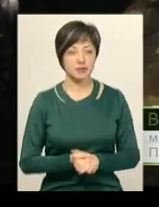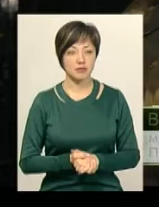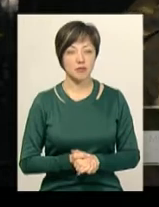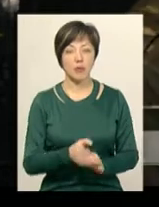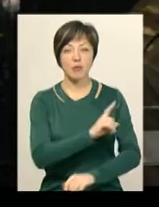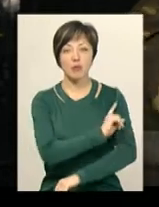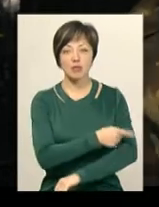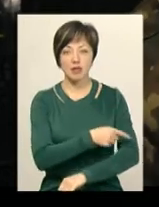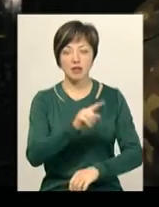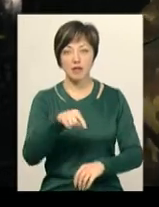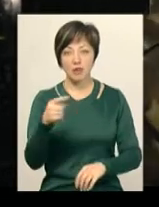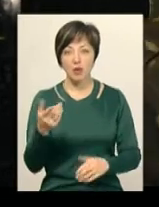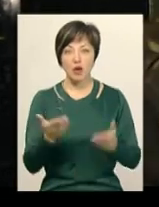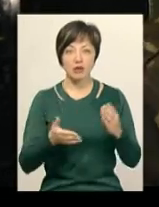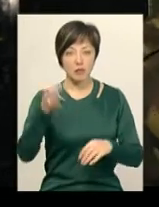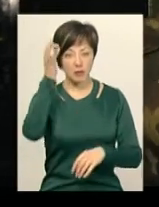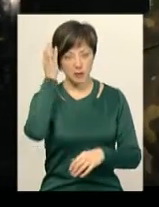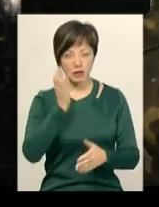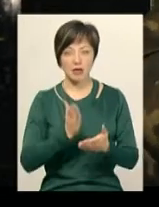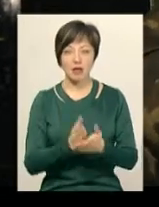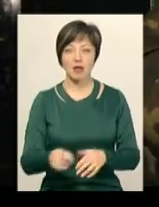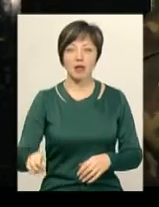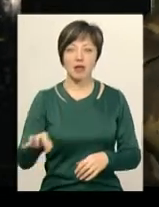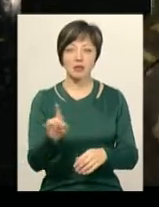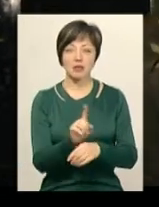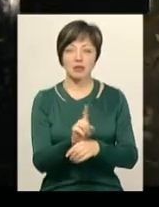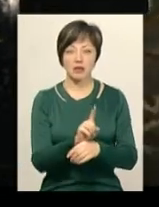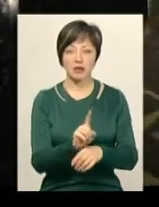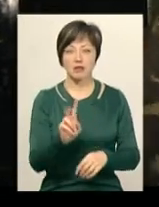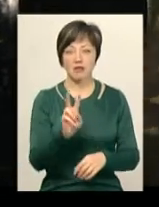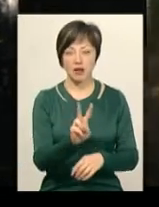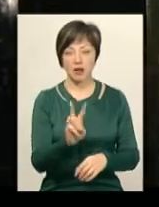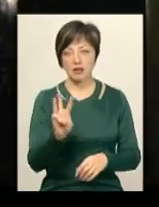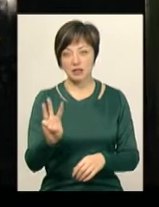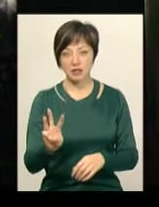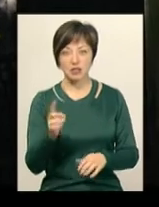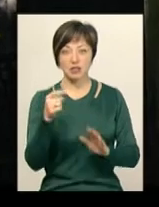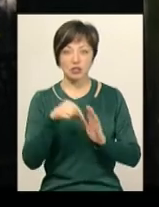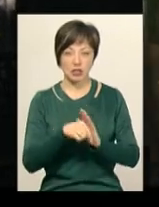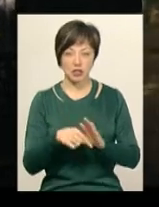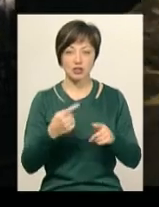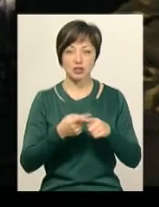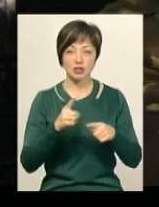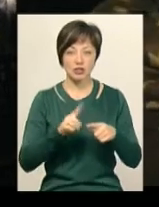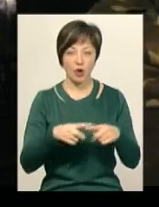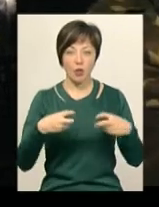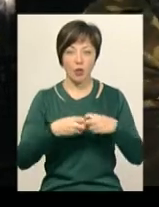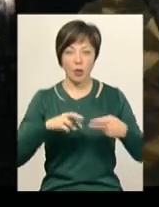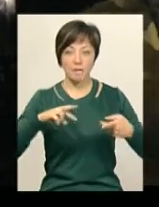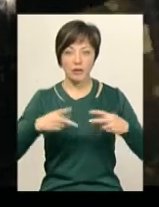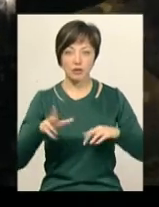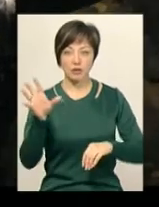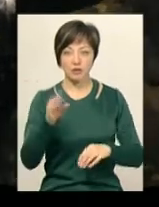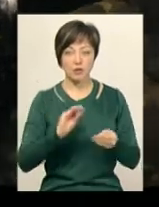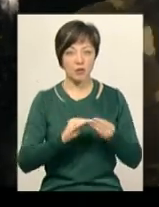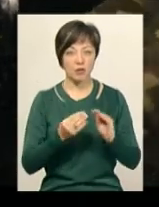Посилили вимоги. Якщо ви пам'ятаєте, є євростандарт. Євро-1, євро-2, євро-3. Значить, гума тут на зиму перезута вся. Так що проблем тут